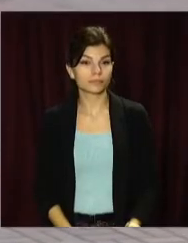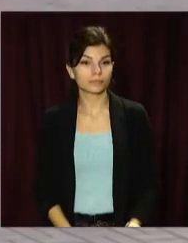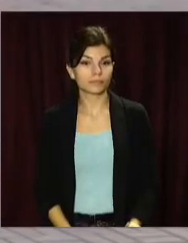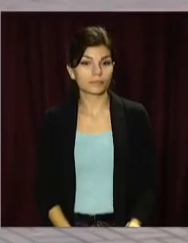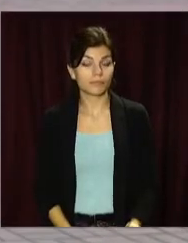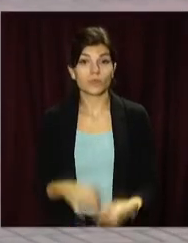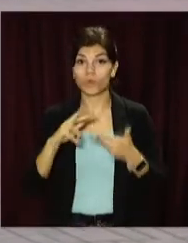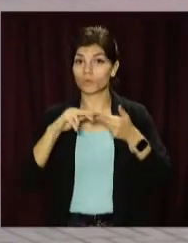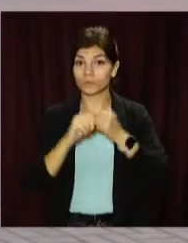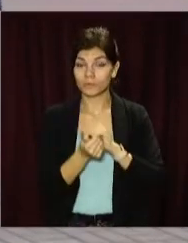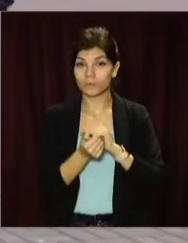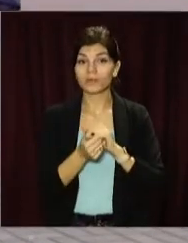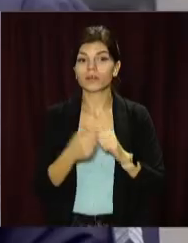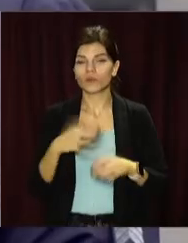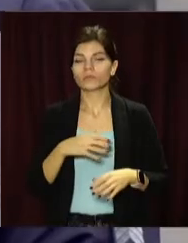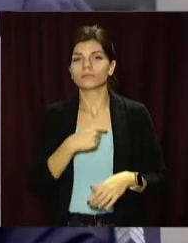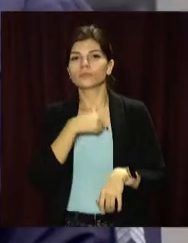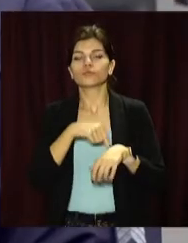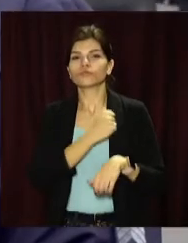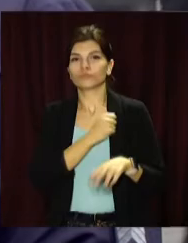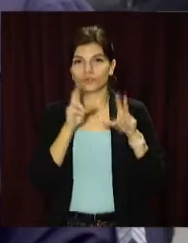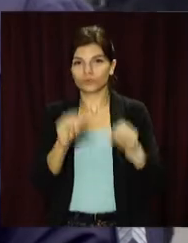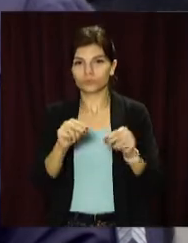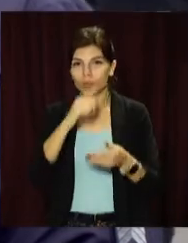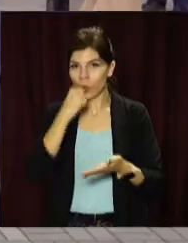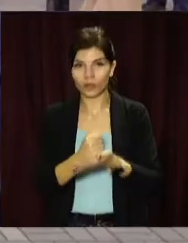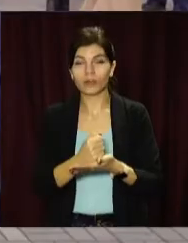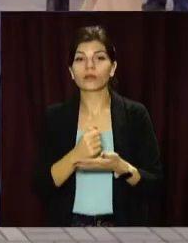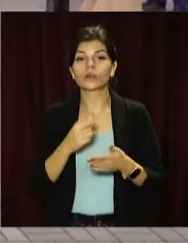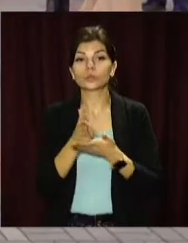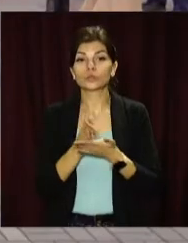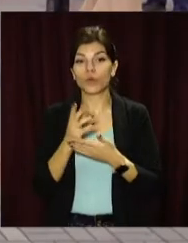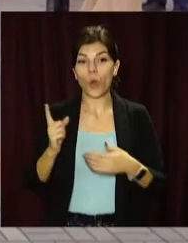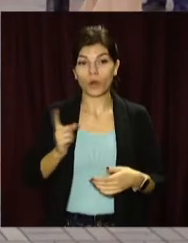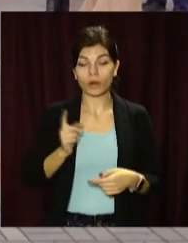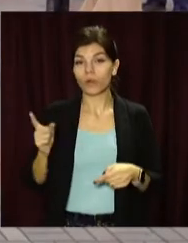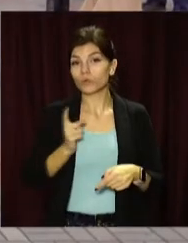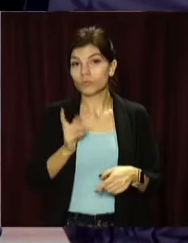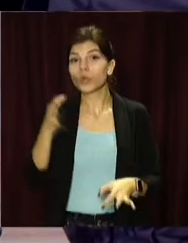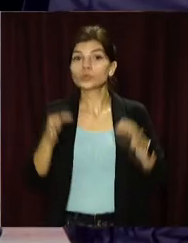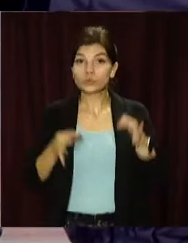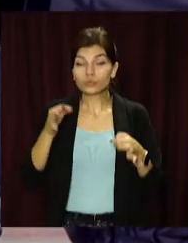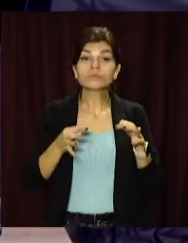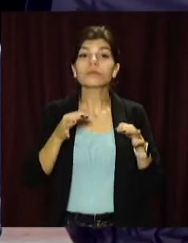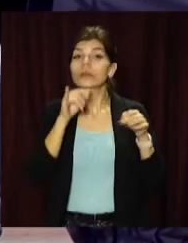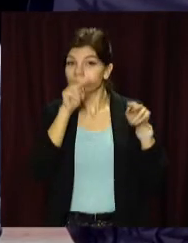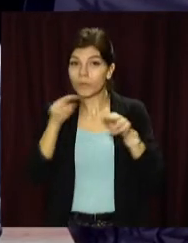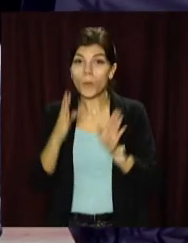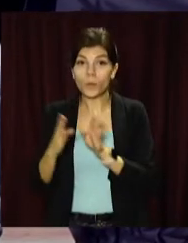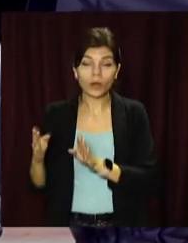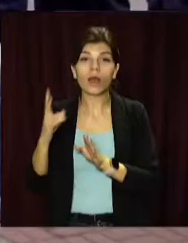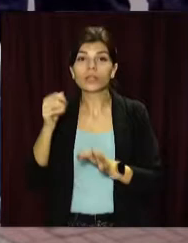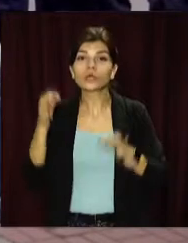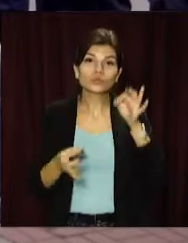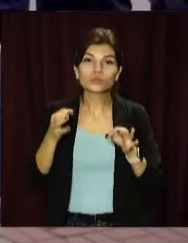'янському склали присягу співробітники служби судової охорони. Вони охоронятимуть суди та слідкуватимуть за порядком на засіданнях.